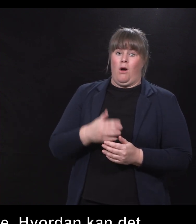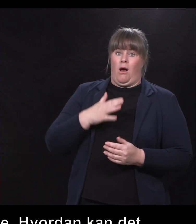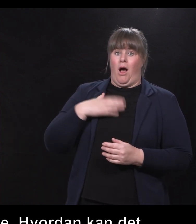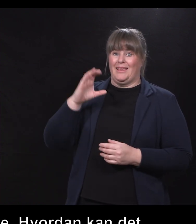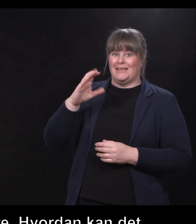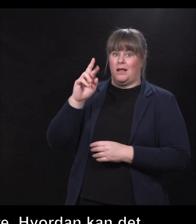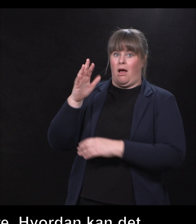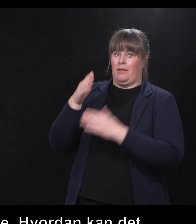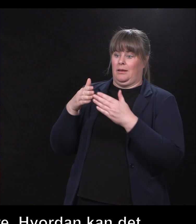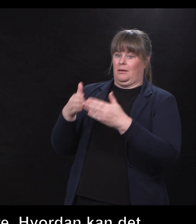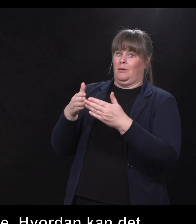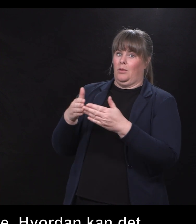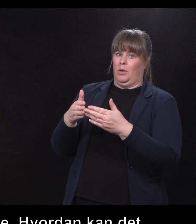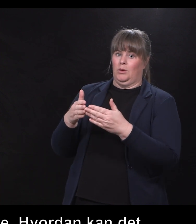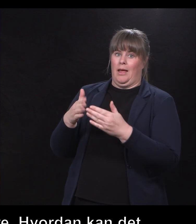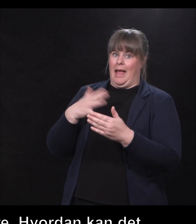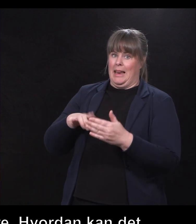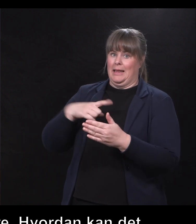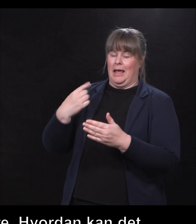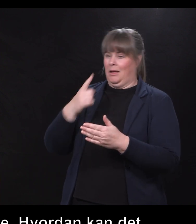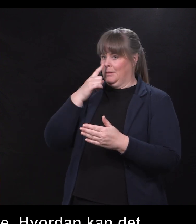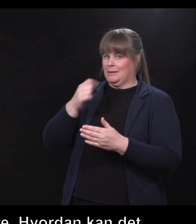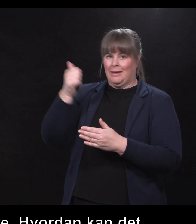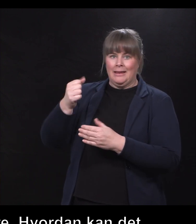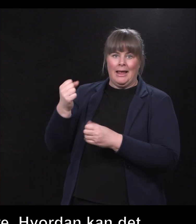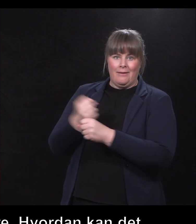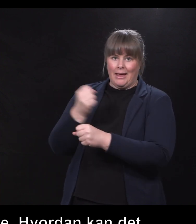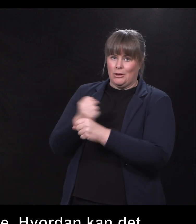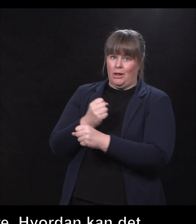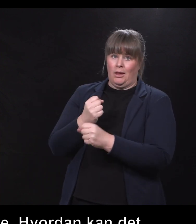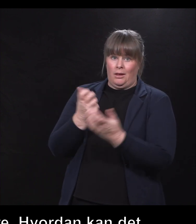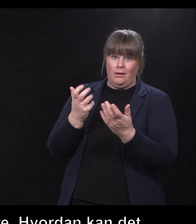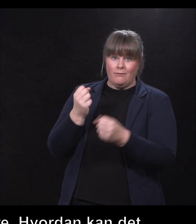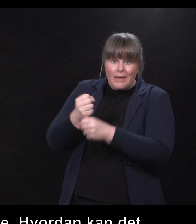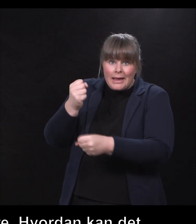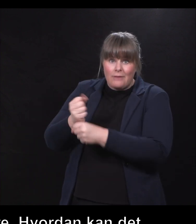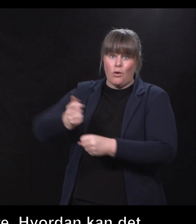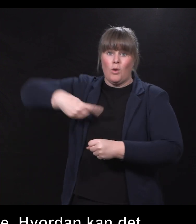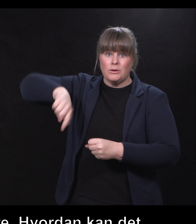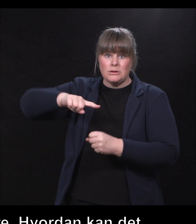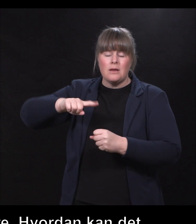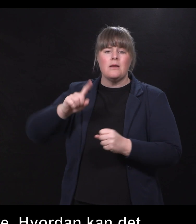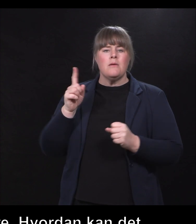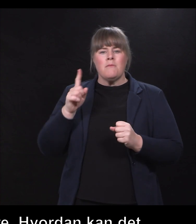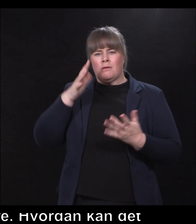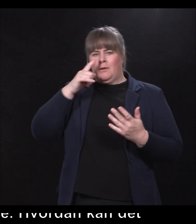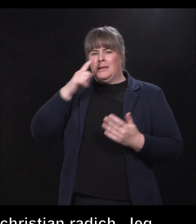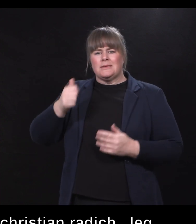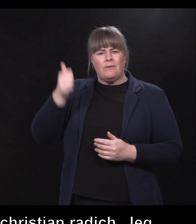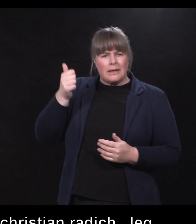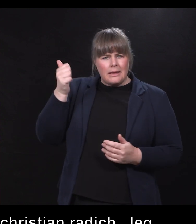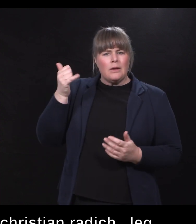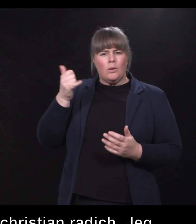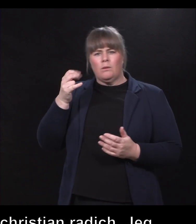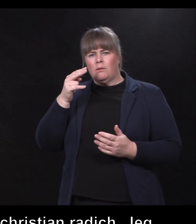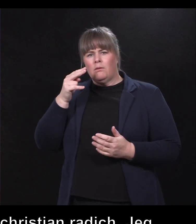viktigste verdt jeg har kanskje sett i sammenheng med programmet vårt. Jeg opplever jo at essensen her er at det å se på det